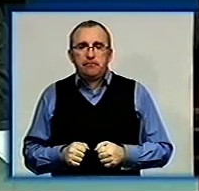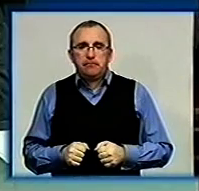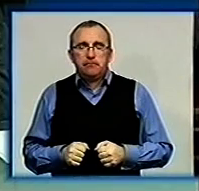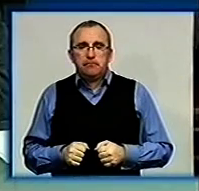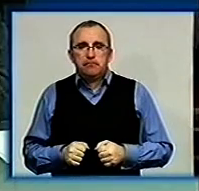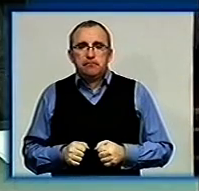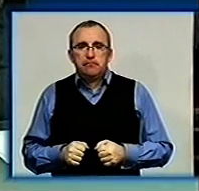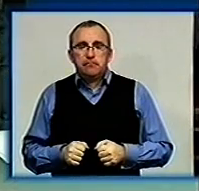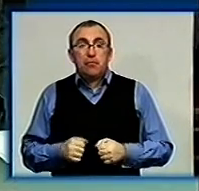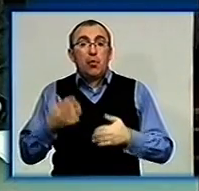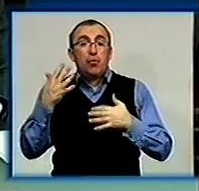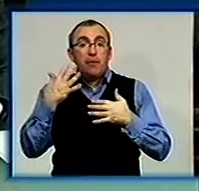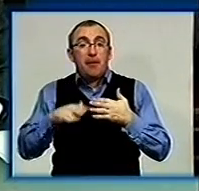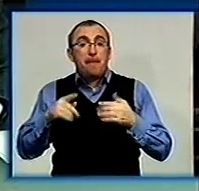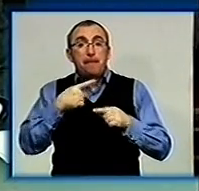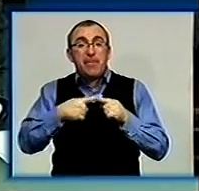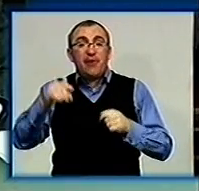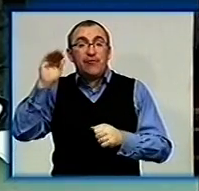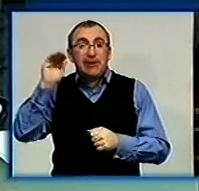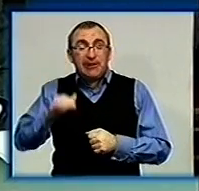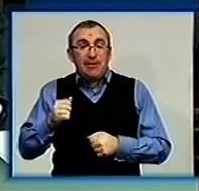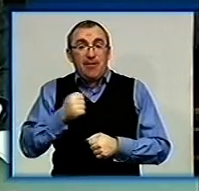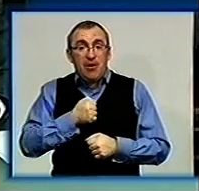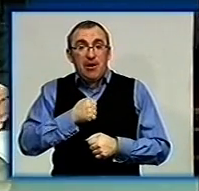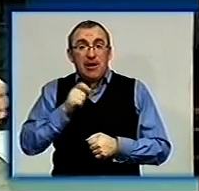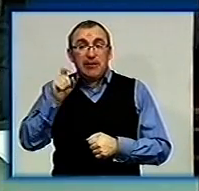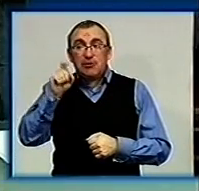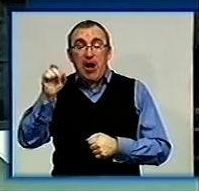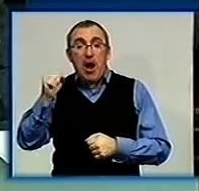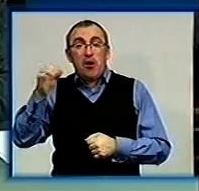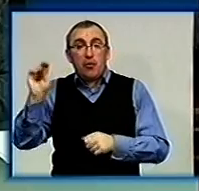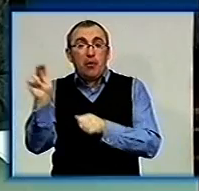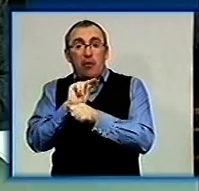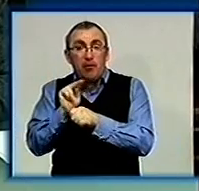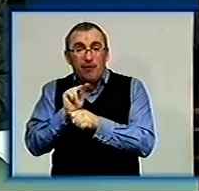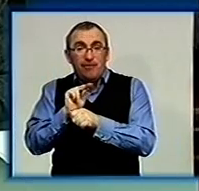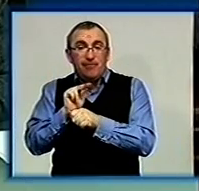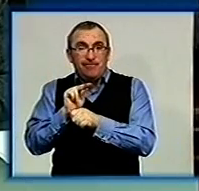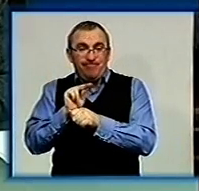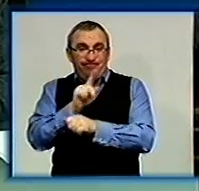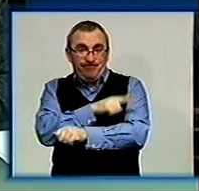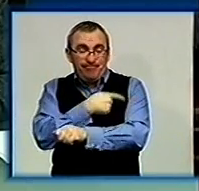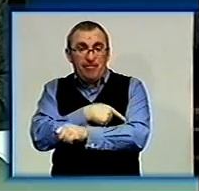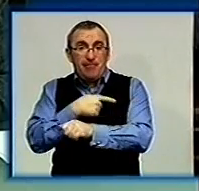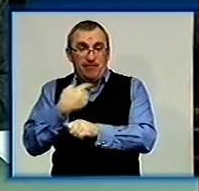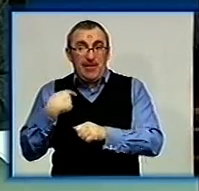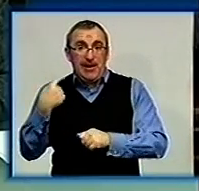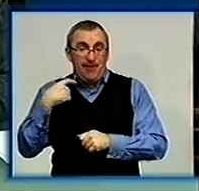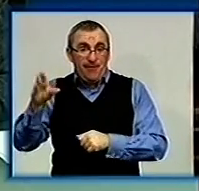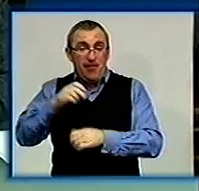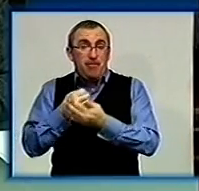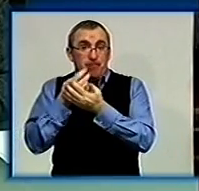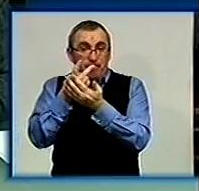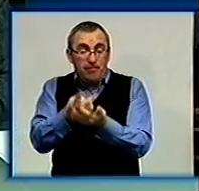І вже понад півтисячі військових зі зони АТО пролікували в медзакладах на Кіровоградщині. Половина з бійців в лікарні